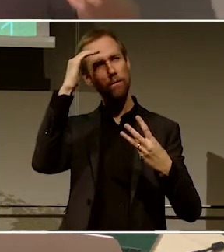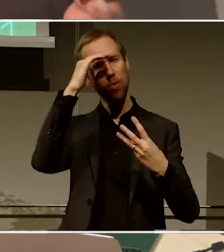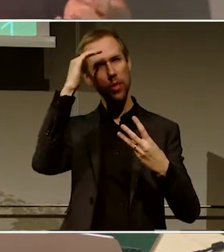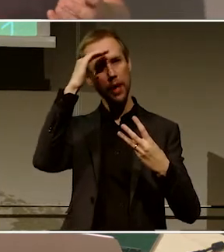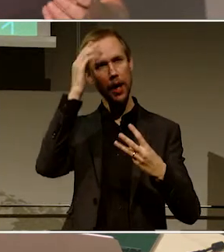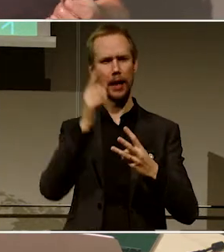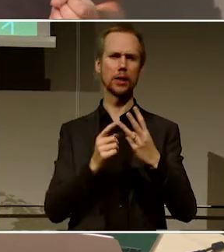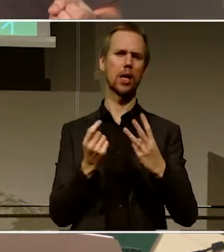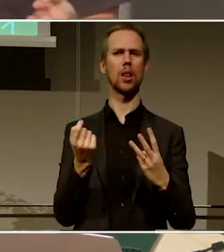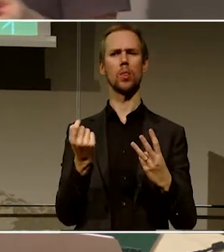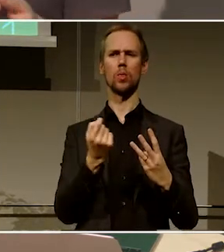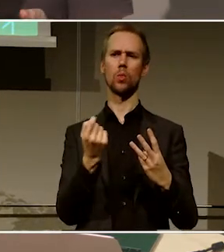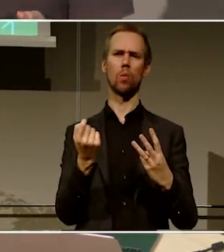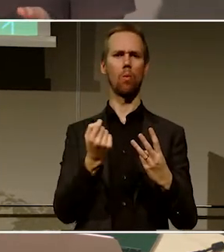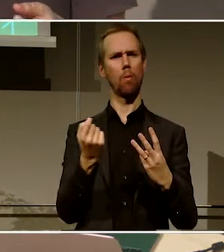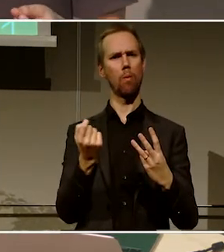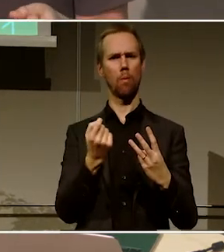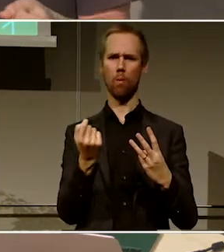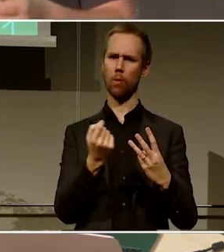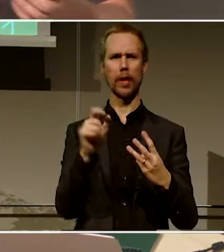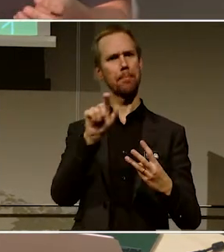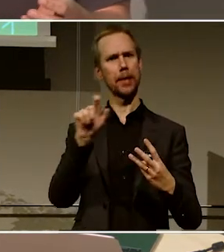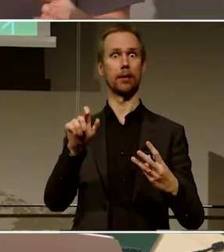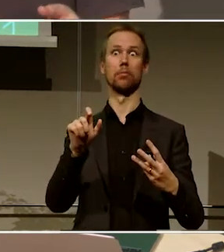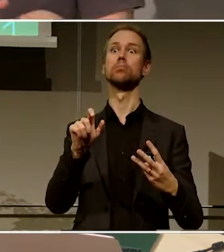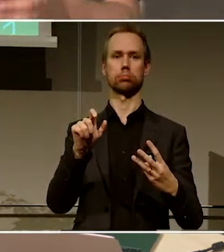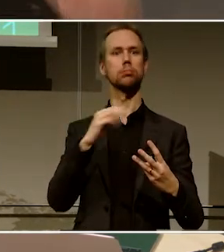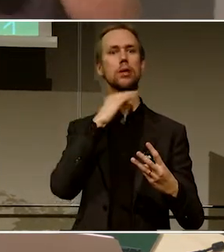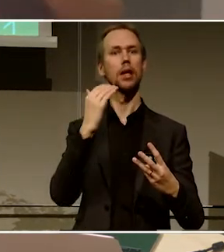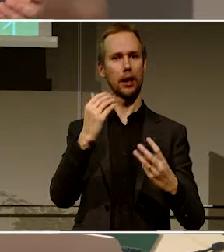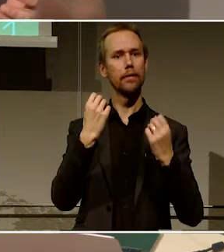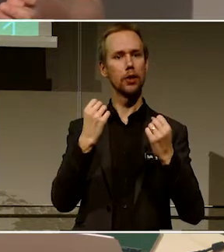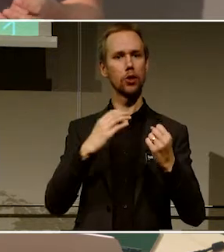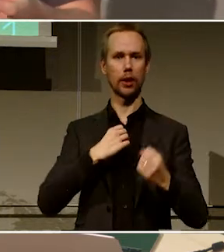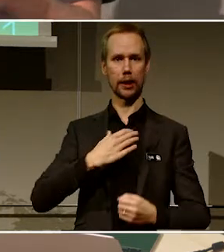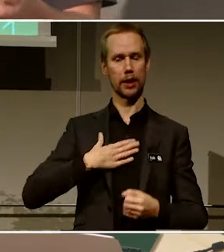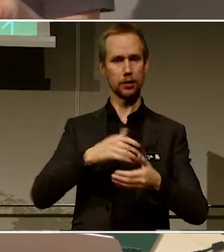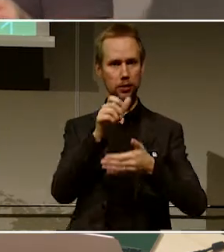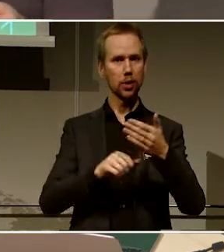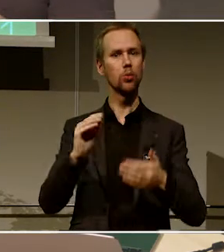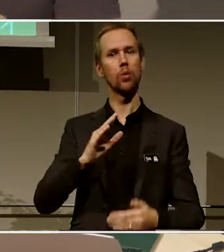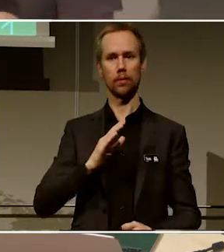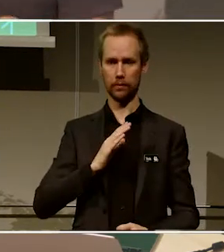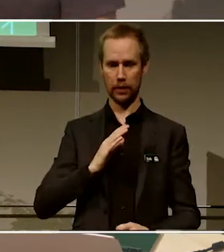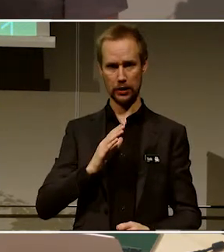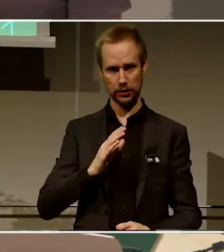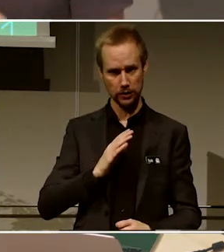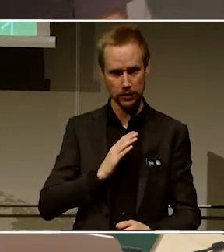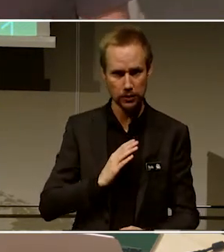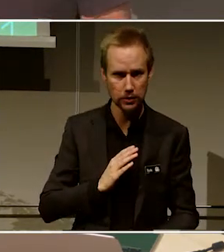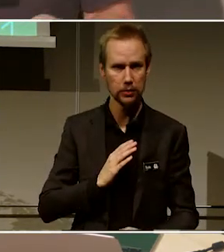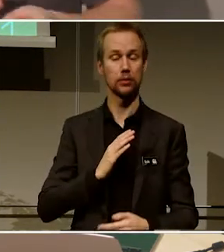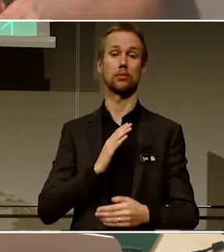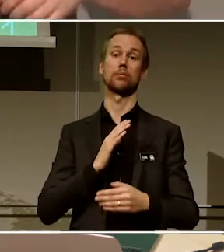är viktigt nog att faktiskt ha en artikel på Wikipedia så finns det en sida som heter relevanskriterier Titta på den och se var går